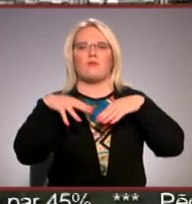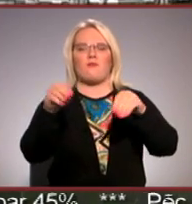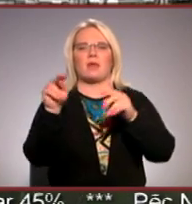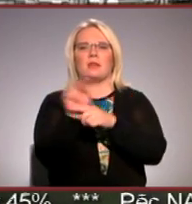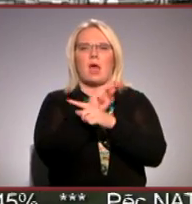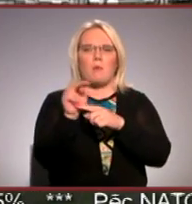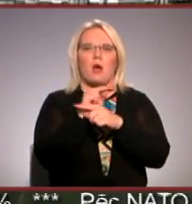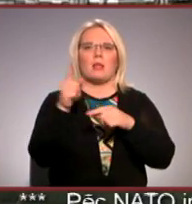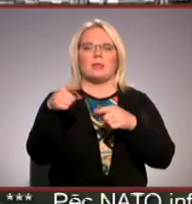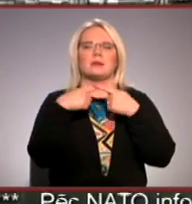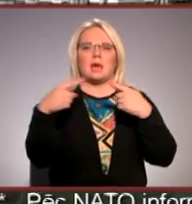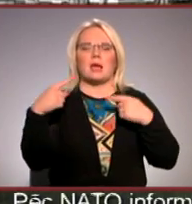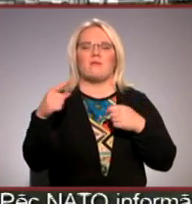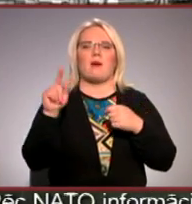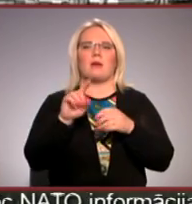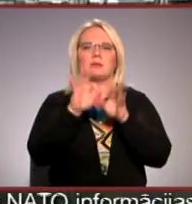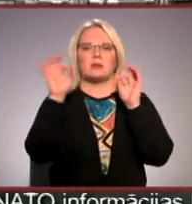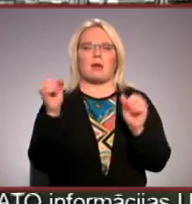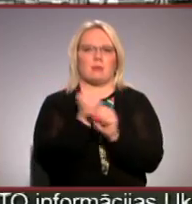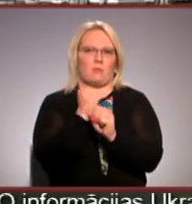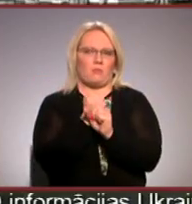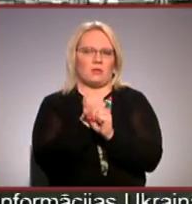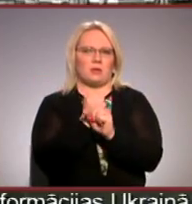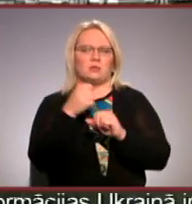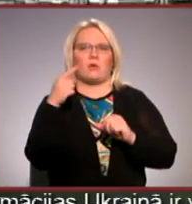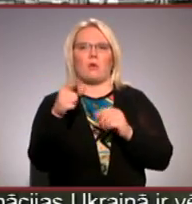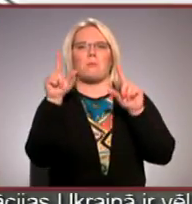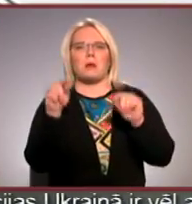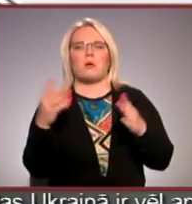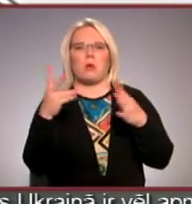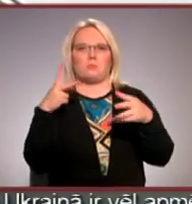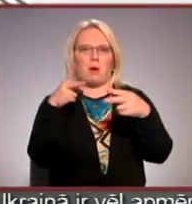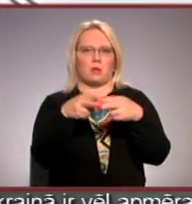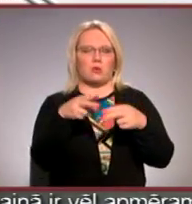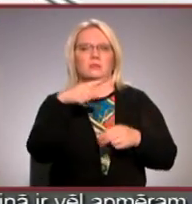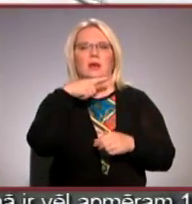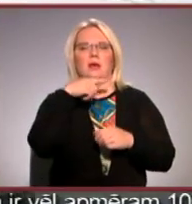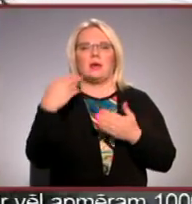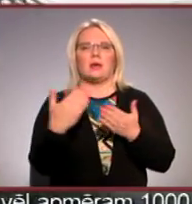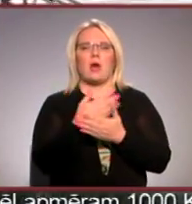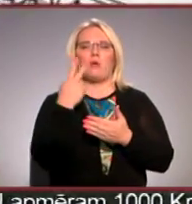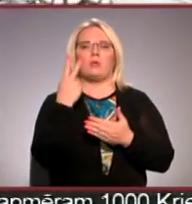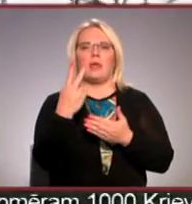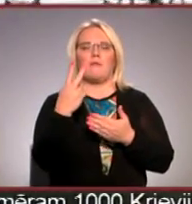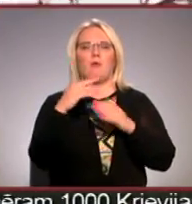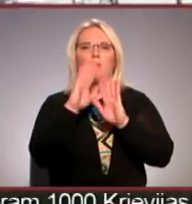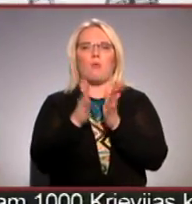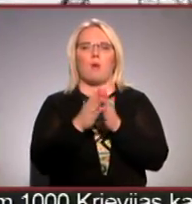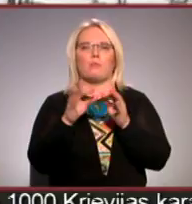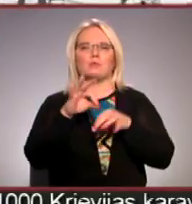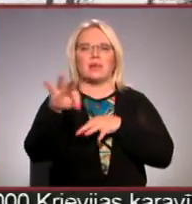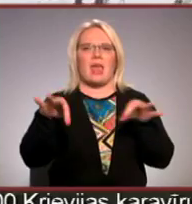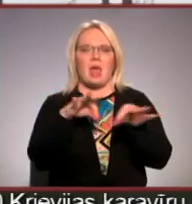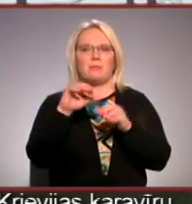šo iekārtu varētu atkal ieslēgt darbā, tādēļ atmazinot elektroabgādes pārtraukus. Jaunā divkopņu schēma būs izveidot tā, ka